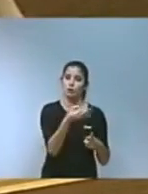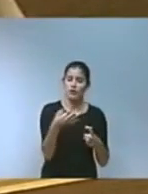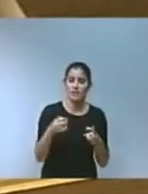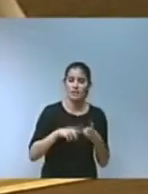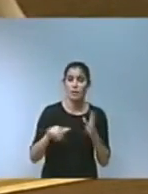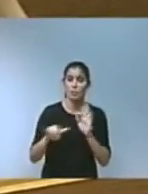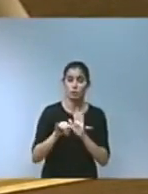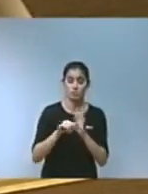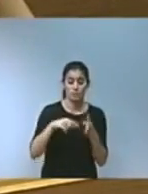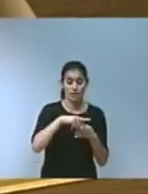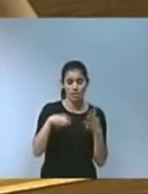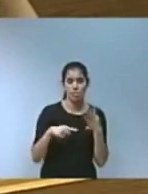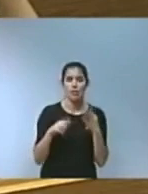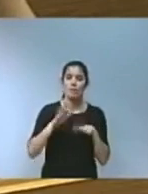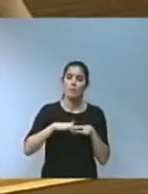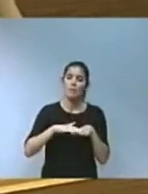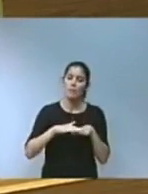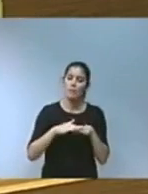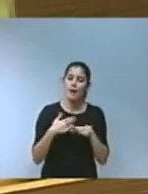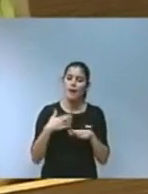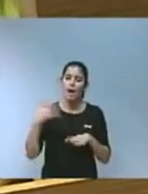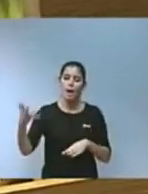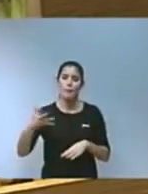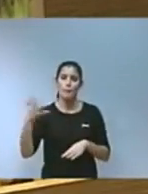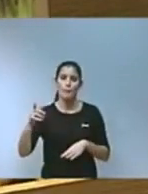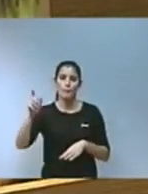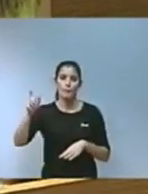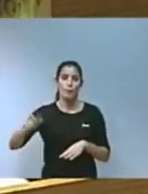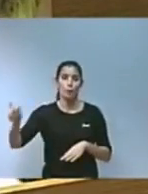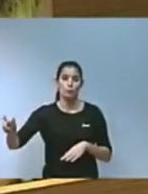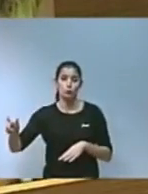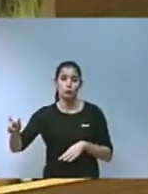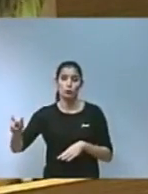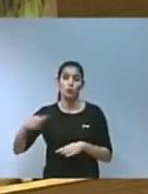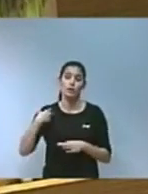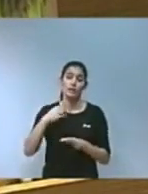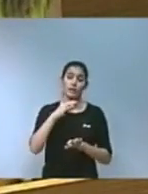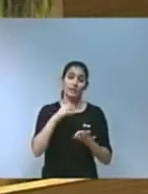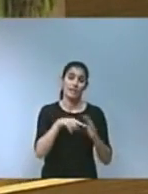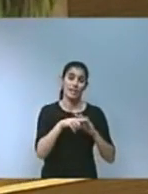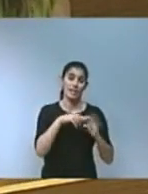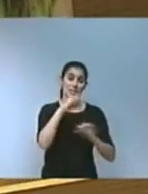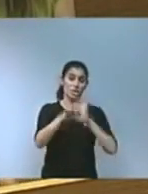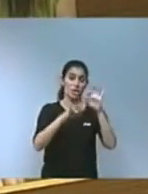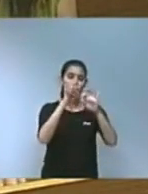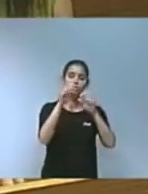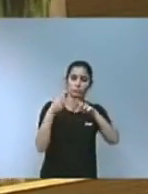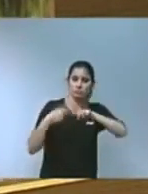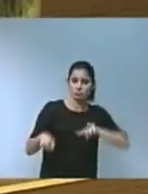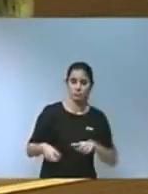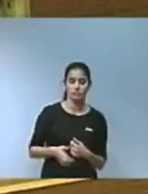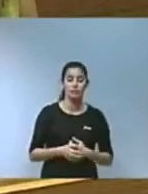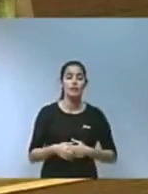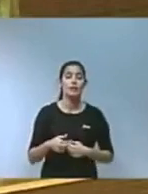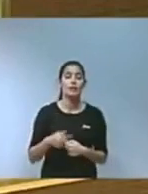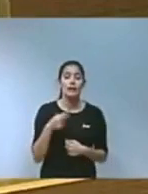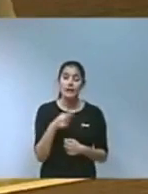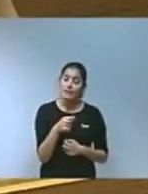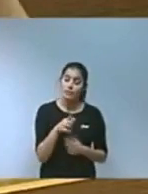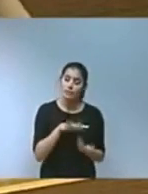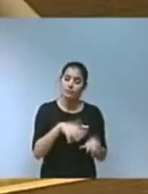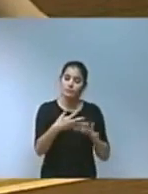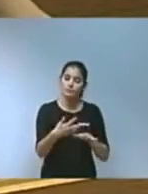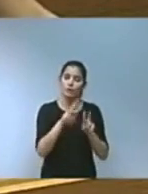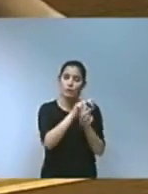ampliada del productor i la jerarquia de gestió. Suposa, efectivament, la transició cap a un nou model